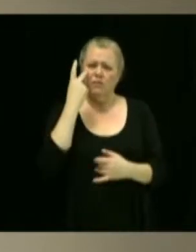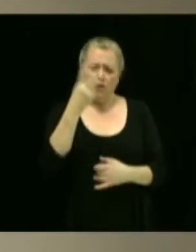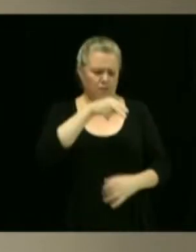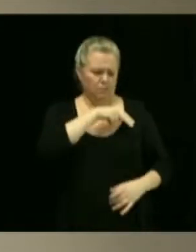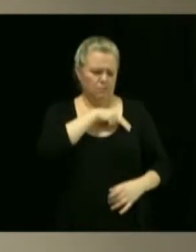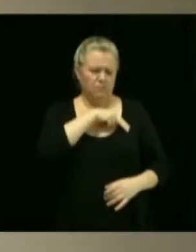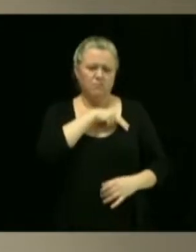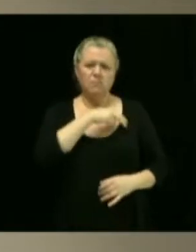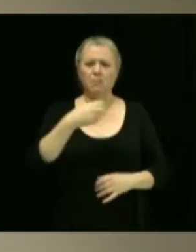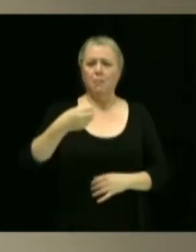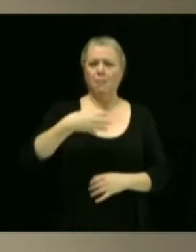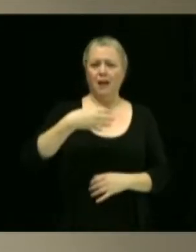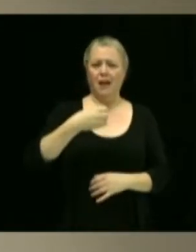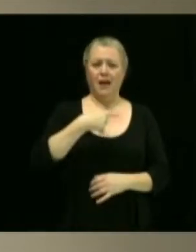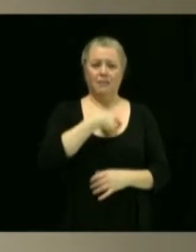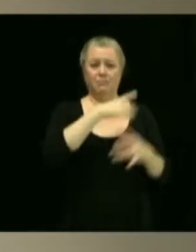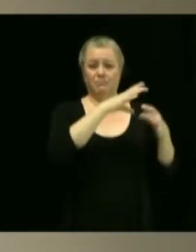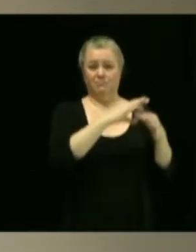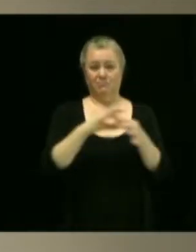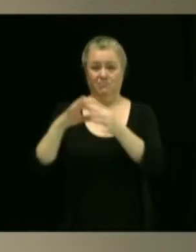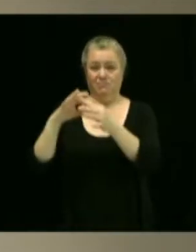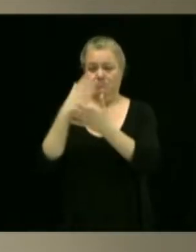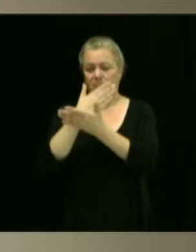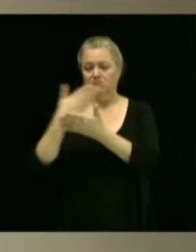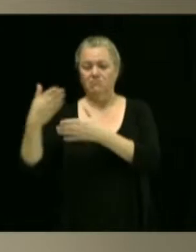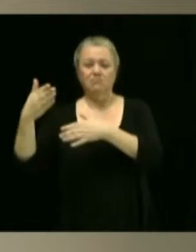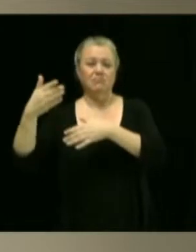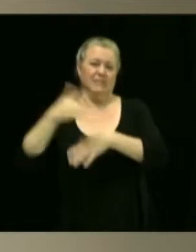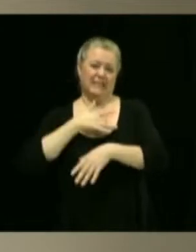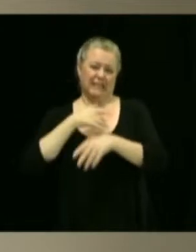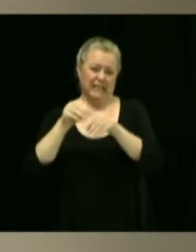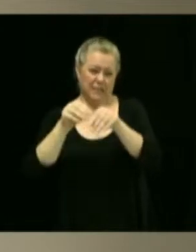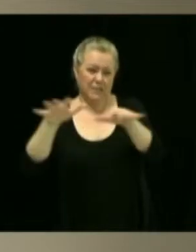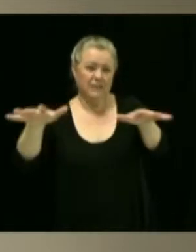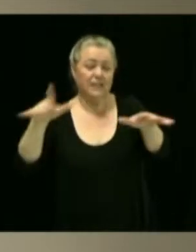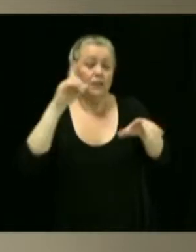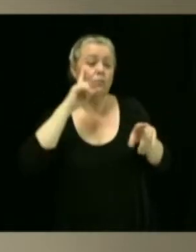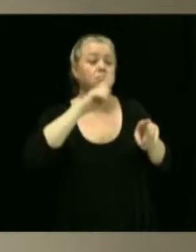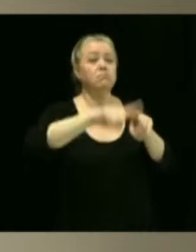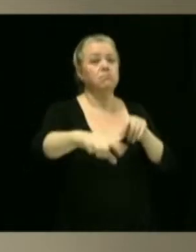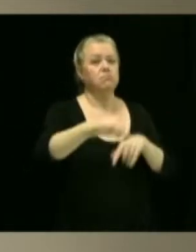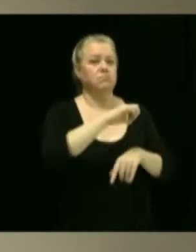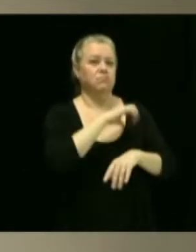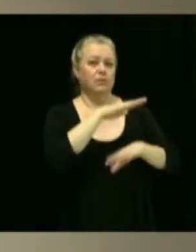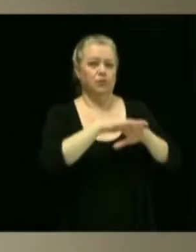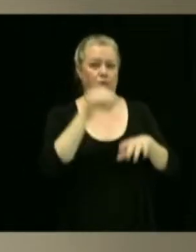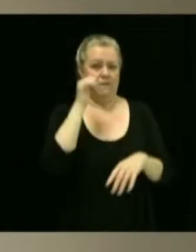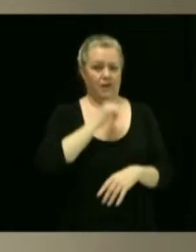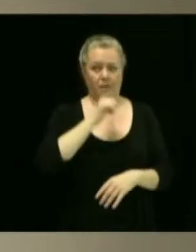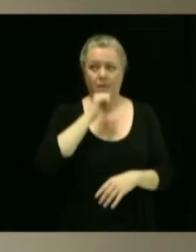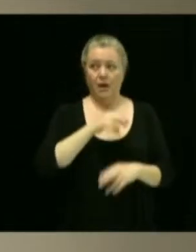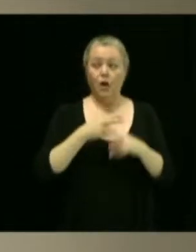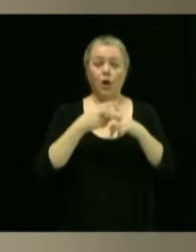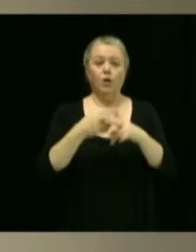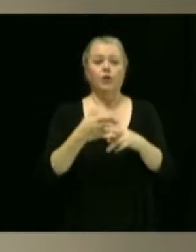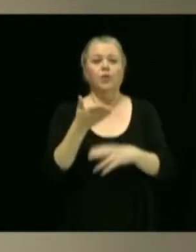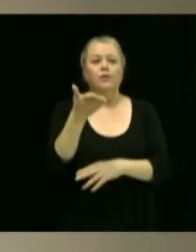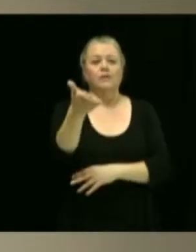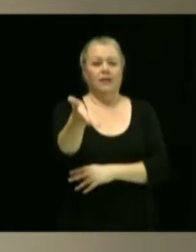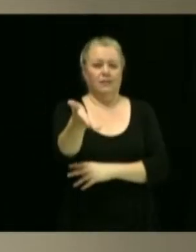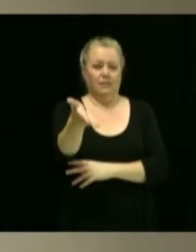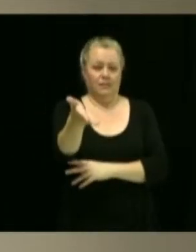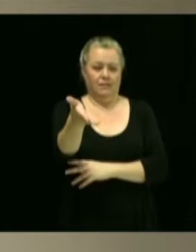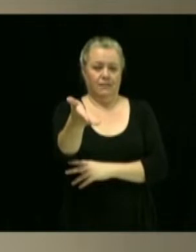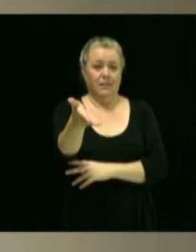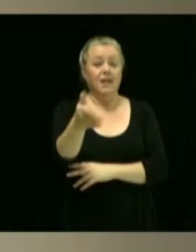symbole s'inscrit dans le cadre d'une campagne de sensibilisation contre la violence faite aux femmes intitulée « Tendre la main ». Cette campagne nous